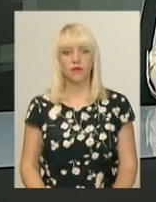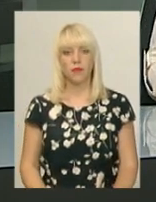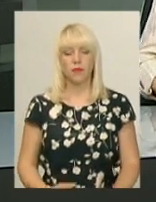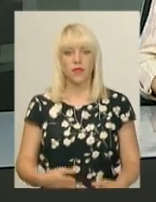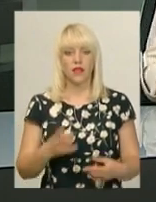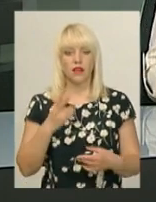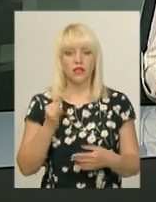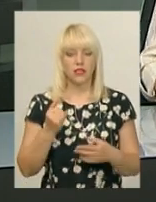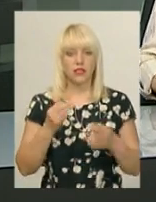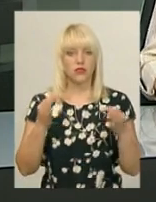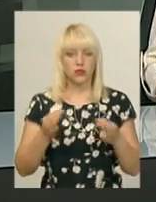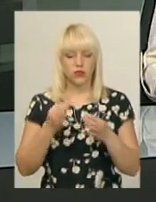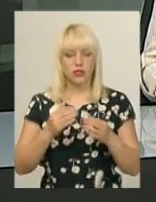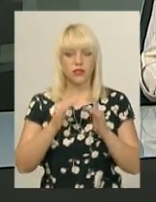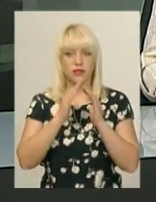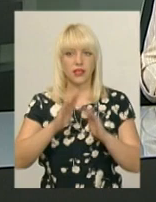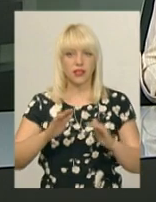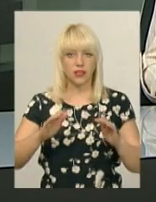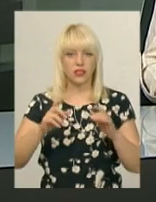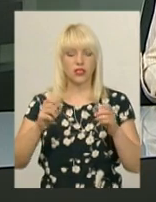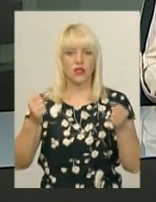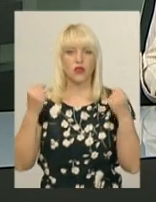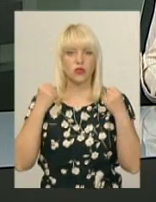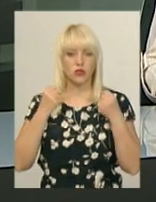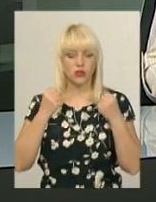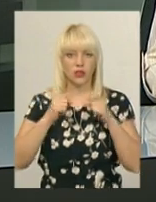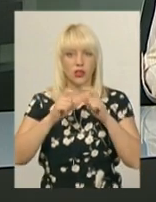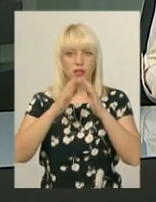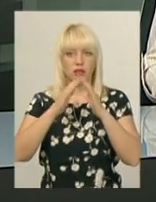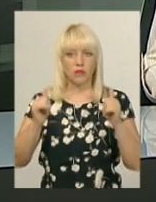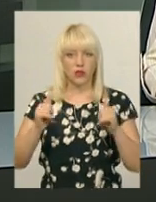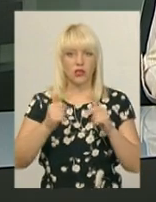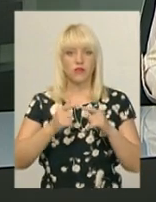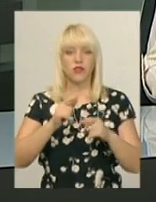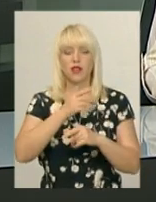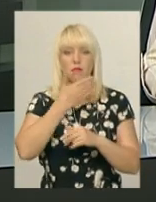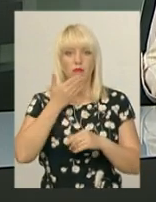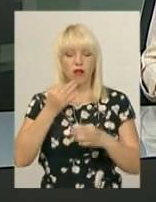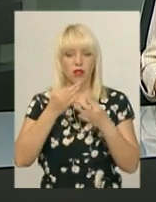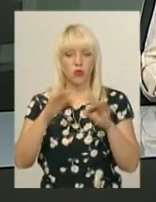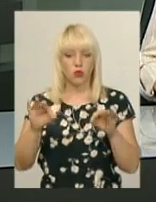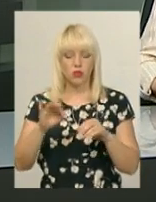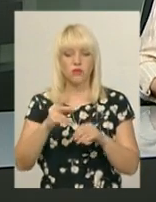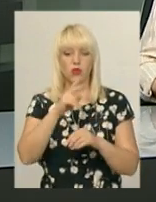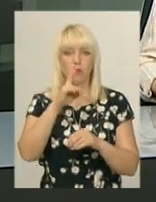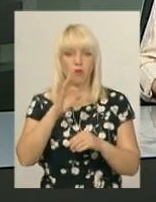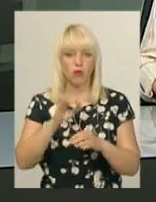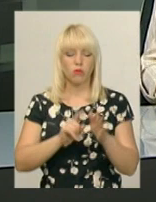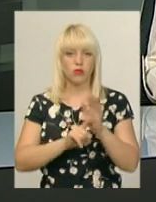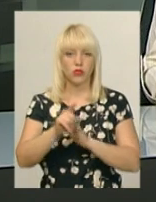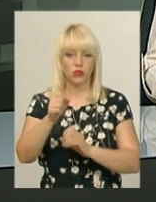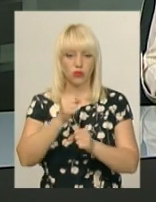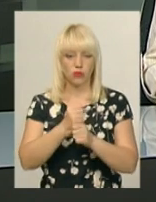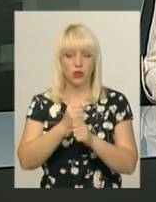Жоден з 9 дитячих оздоровчих таборів Хмельниччини не має дозволів про початок роботи у літній період через наявність порушень